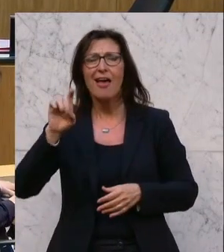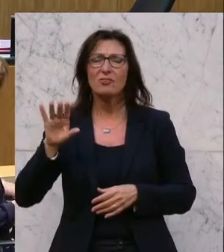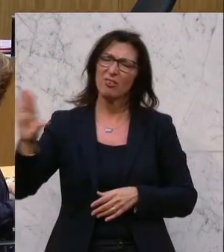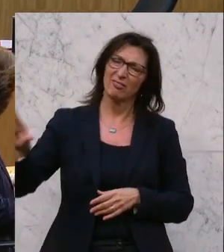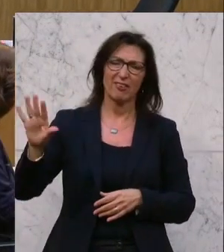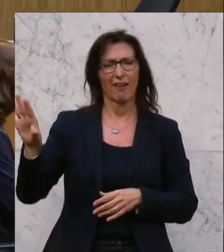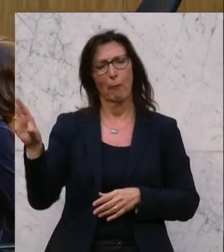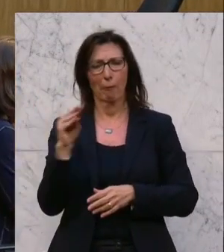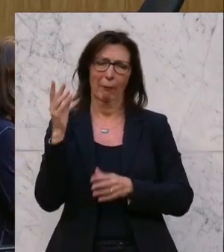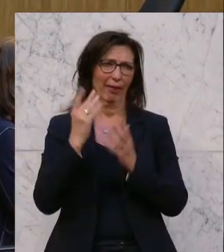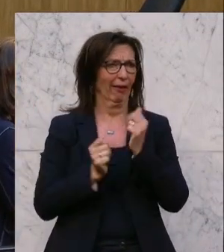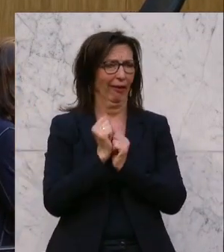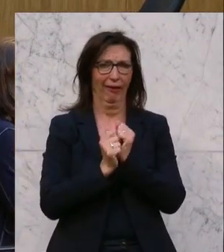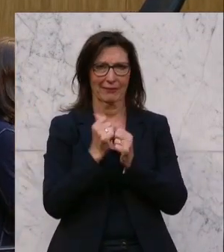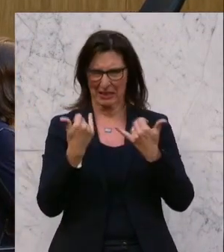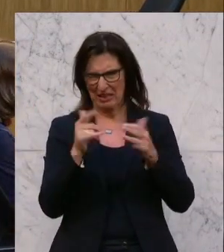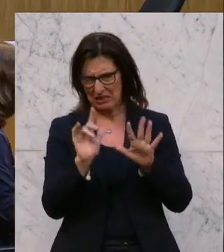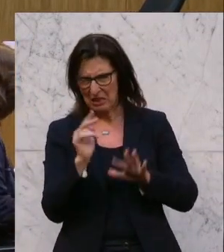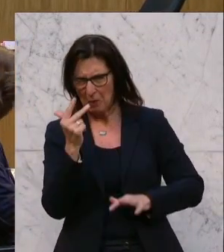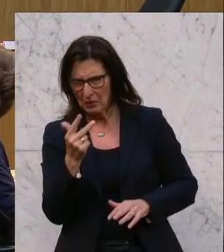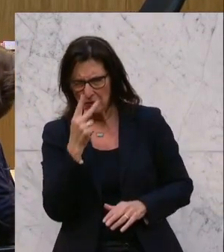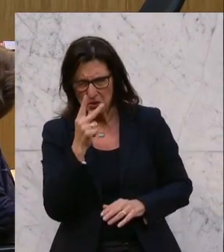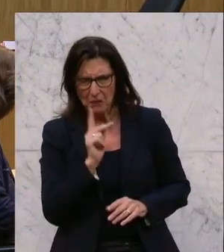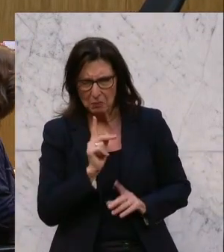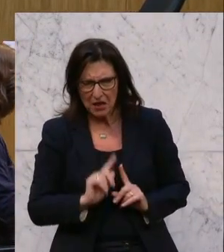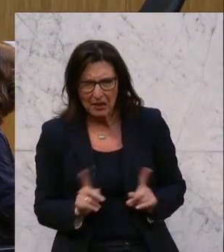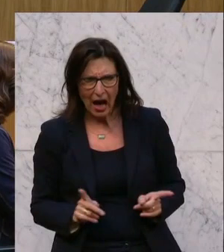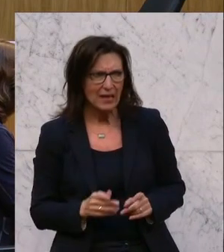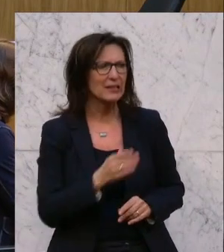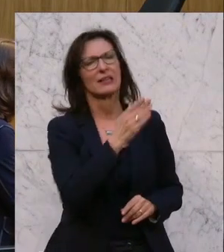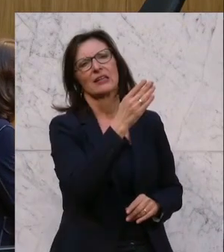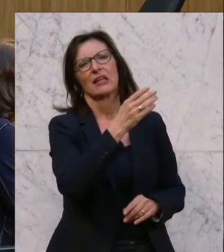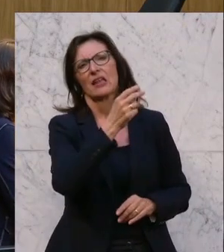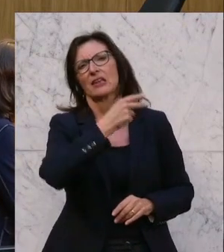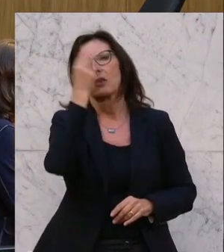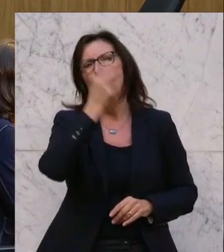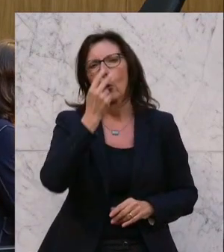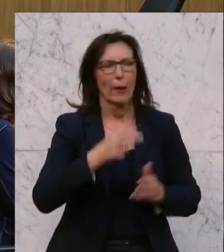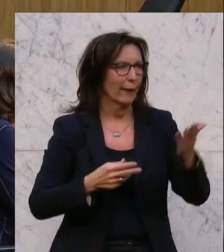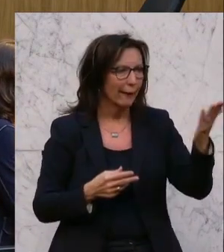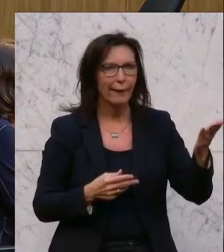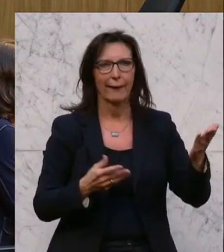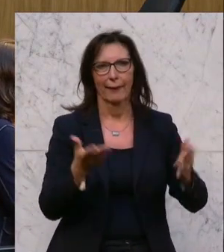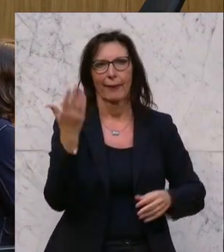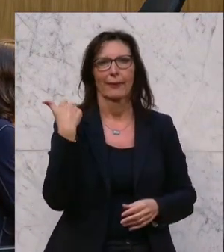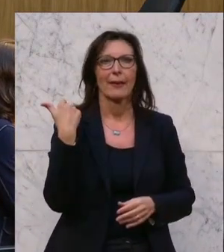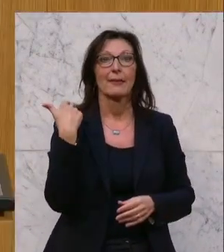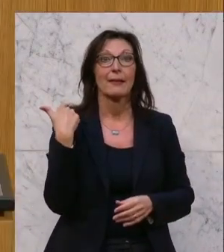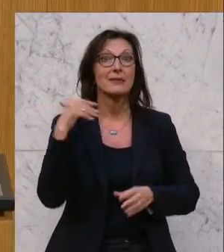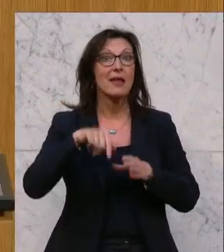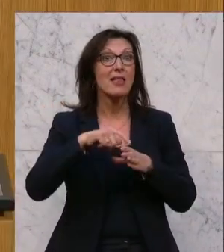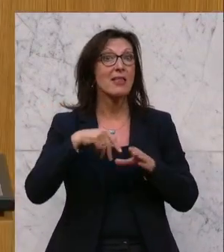Jetzt sind wir bei 37. Schaut die Welt schon wieder anders aus. Ihr habt ja natürlich den letzten Innenminister, habt ihr gestellt,